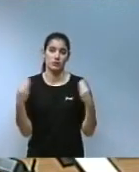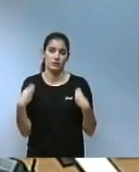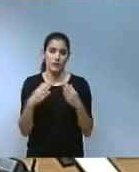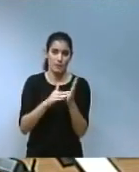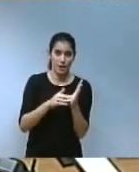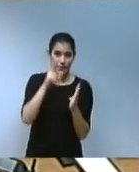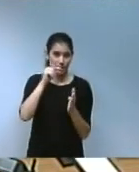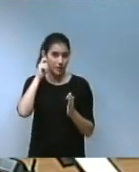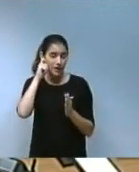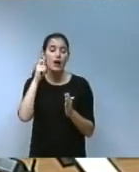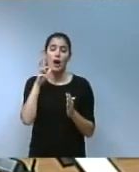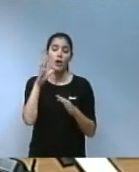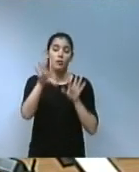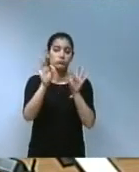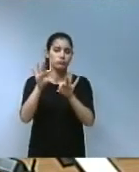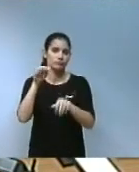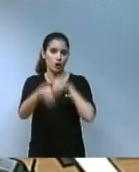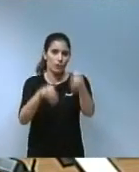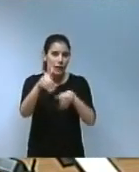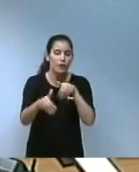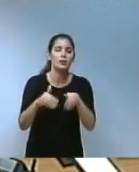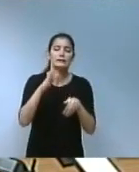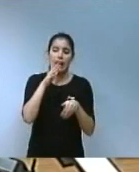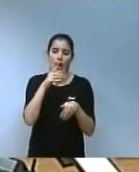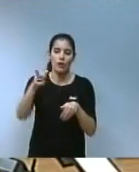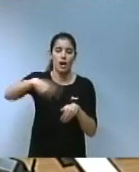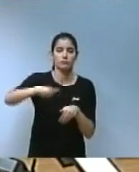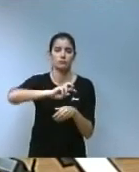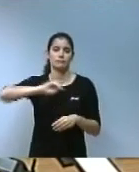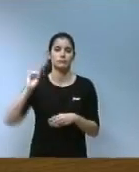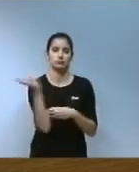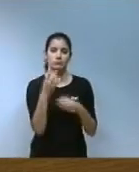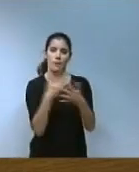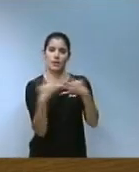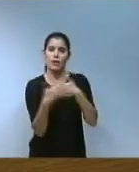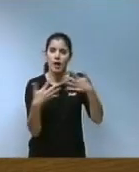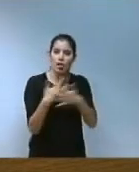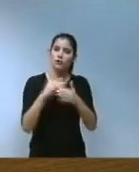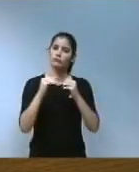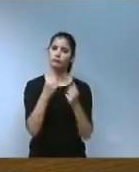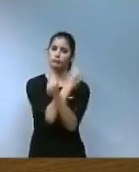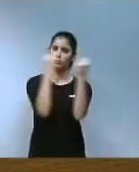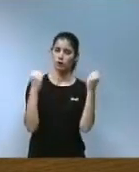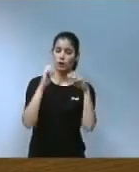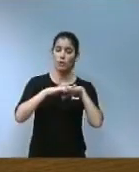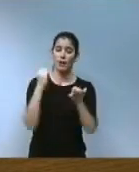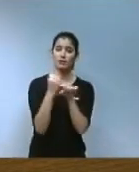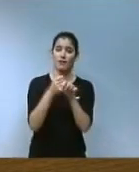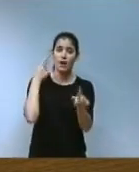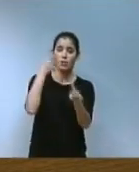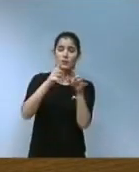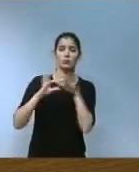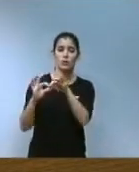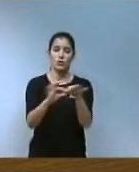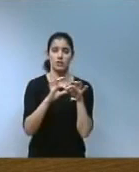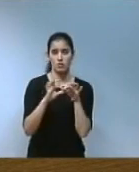ha donat lloc a un Consell plural, sòlid i ambiciós que treballa per la cohesió social, l'estabilitat i la promoció d'una